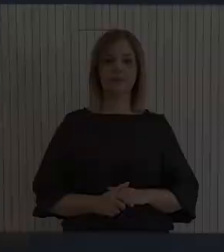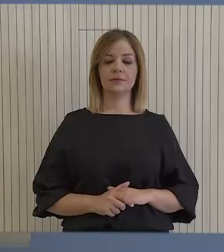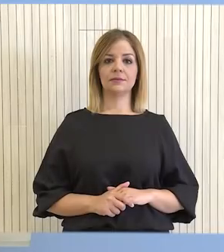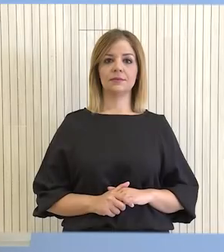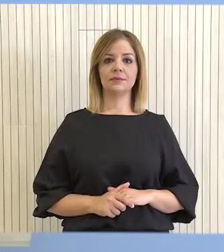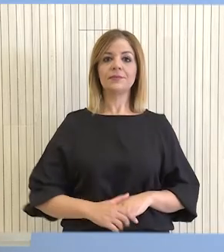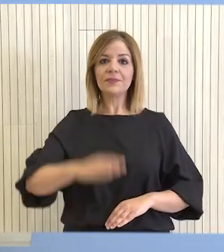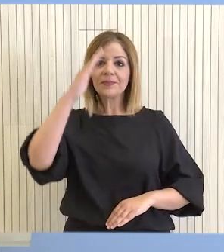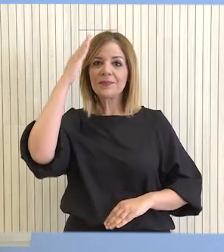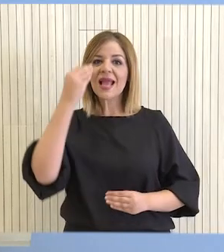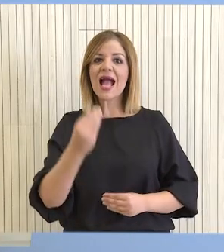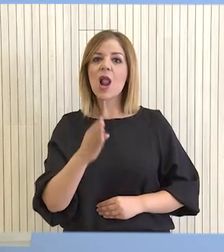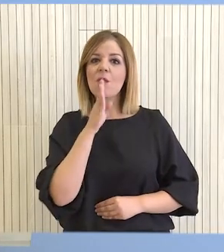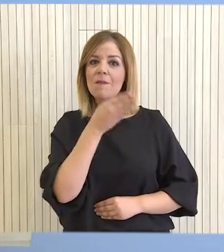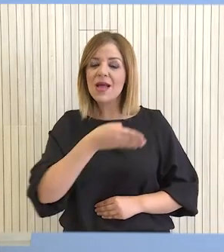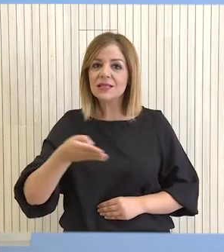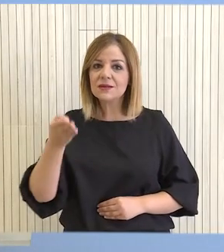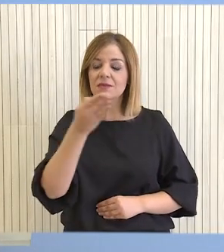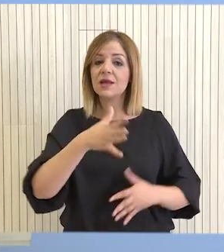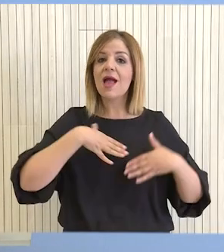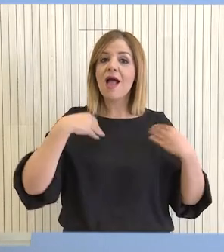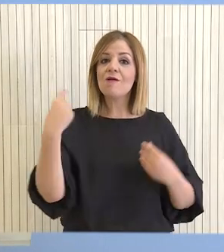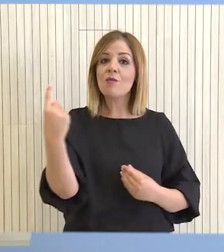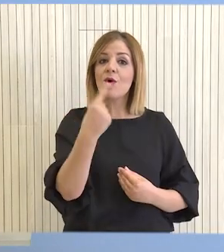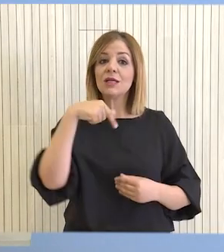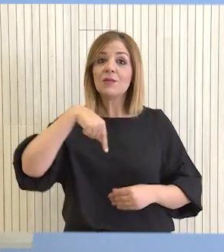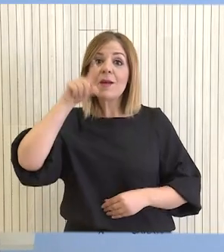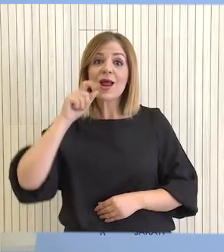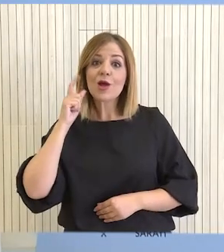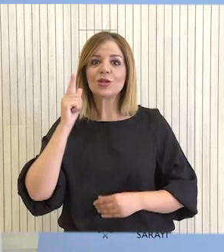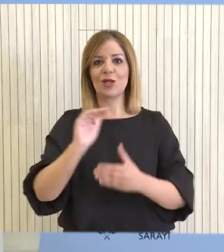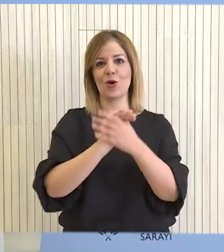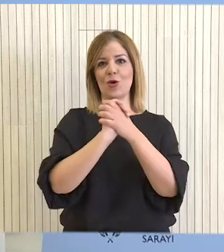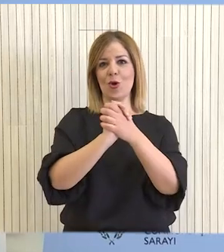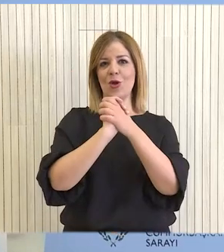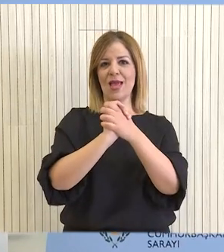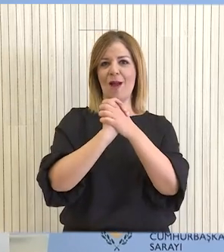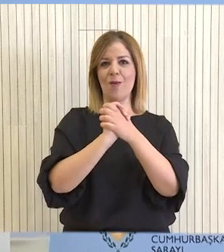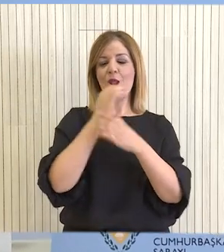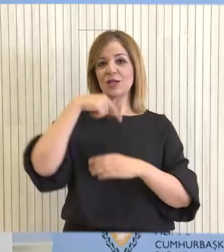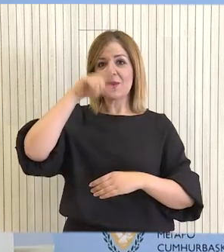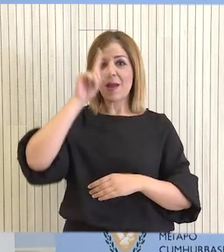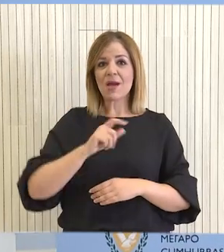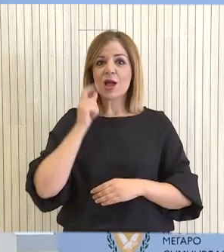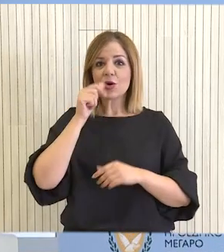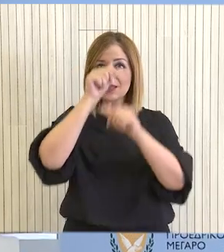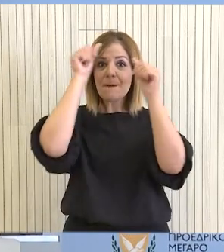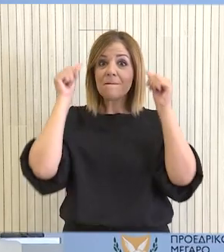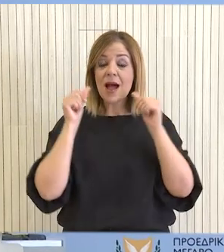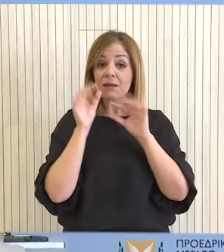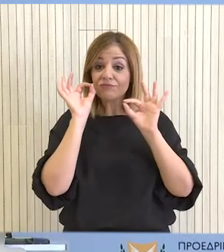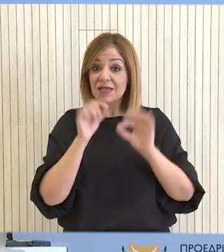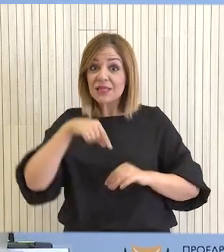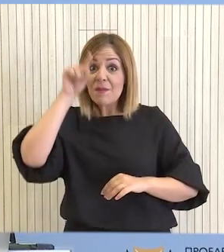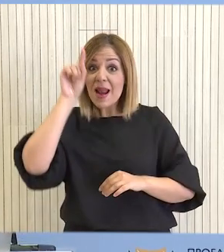Λοιπόν, καλό μεσημέρι. Να ευχηθούμε σε όλους και όλες όσους γιορτάζουν σήμερα χρόνια πολλά και να αναφέρω ότι η σημερινή ημέρα είναι η παγκόσμια